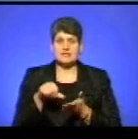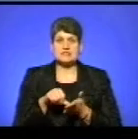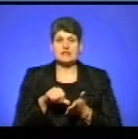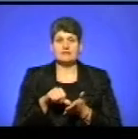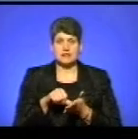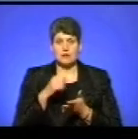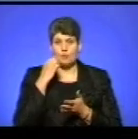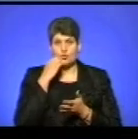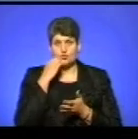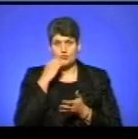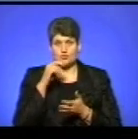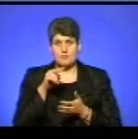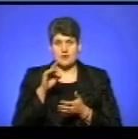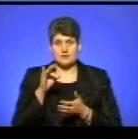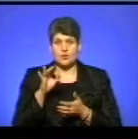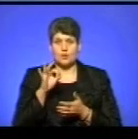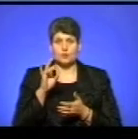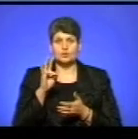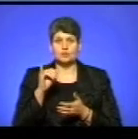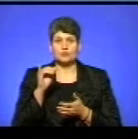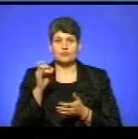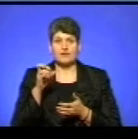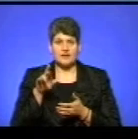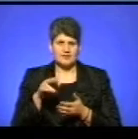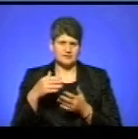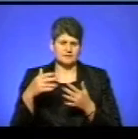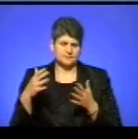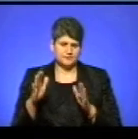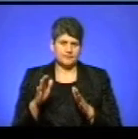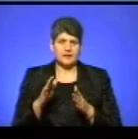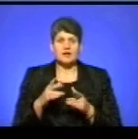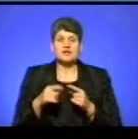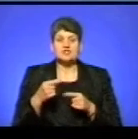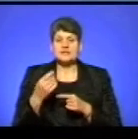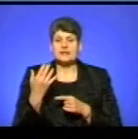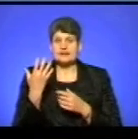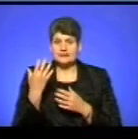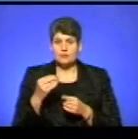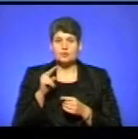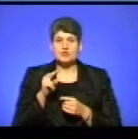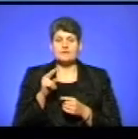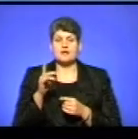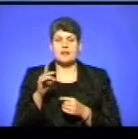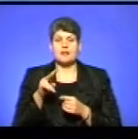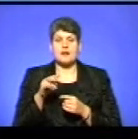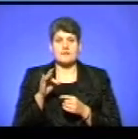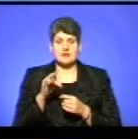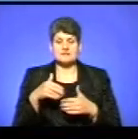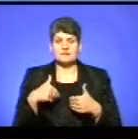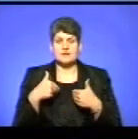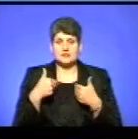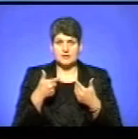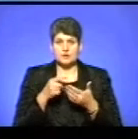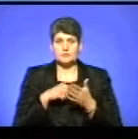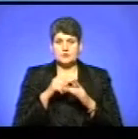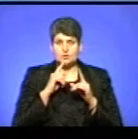Московського патріхату. Онуфрія із ними. Буквально через кілька днів Почаївська лавра звертається до Почаївської